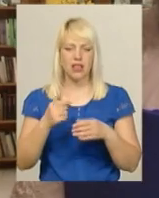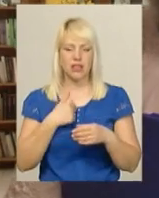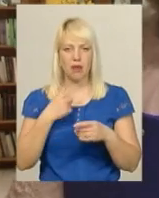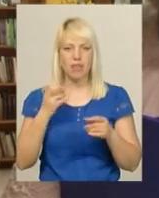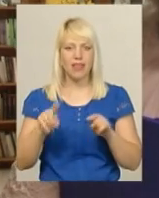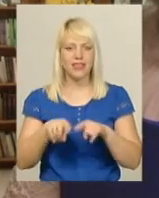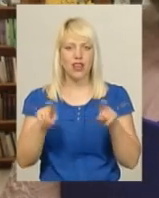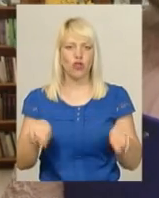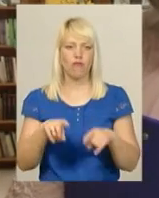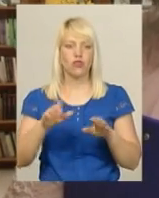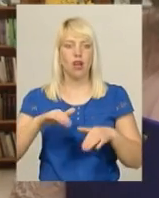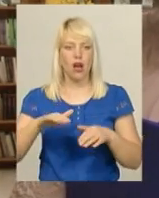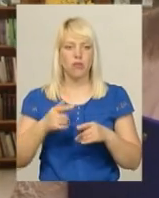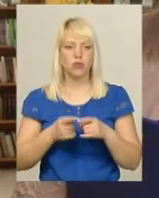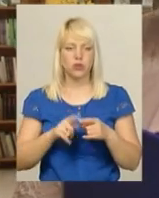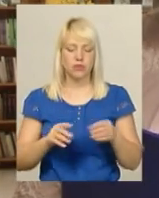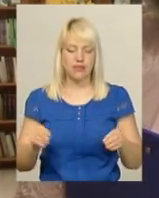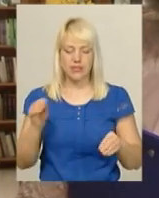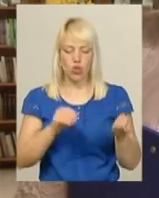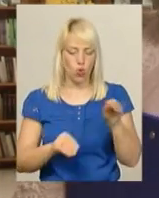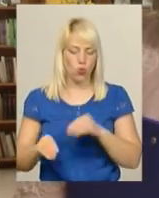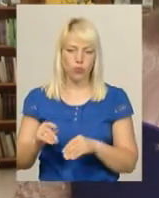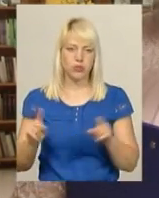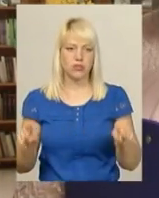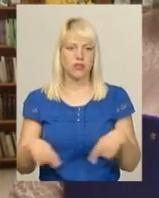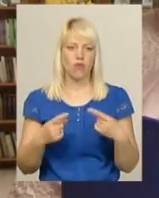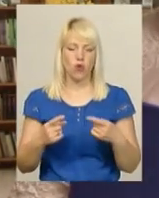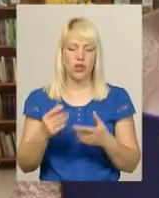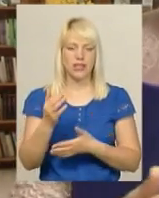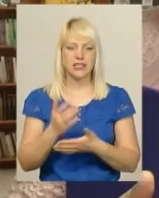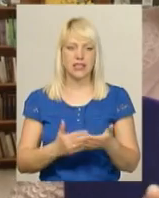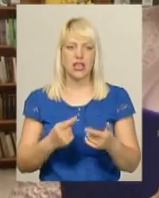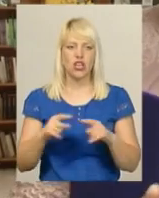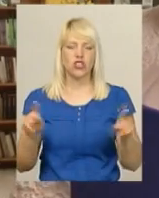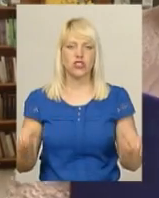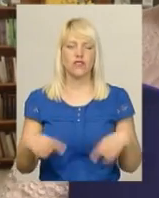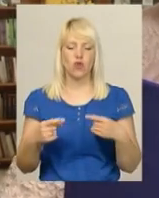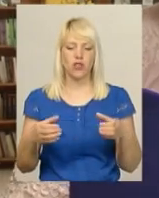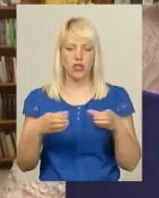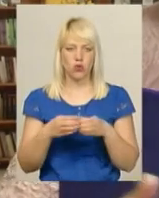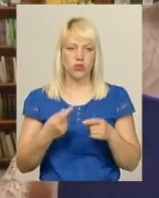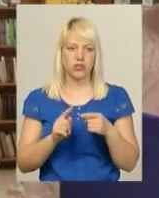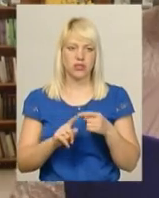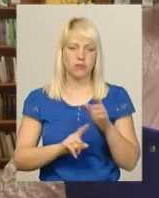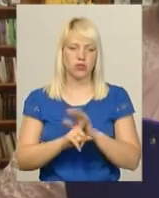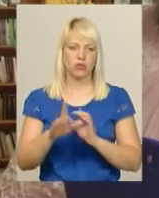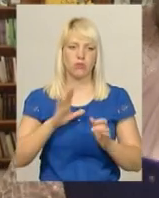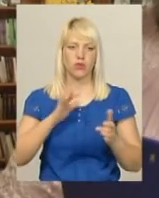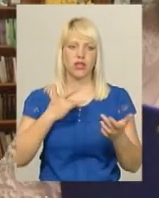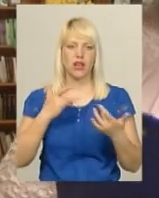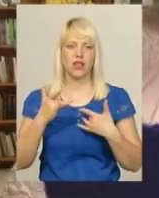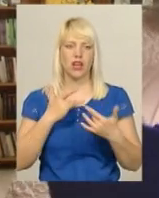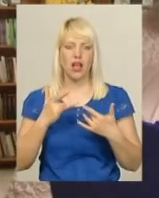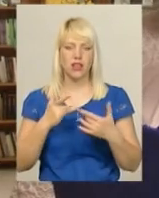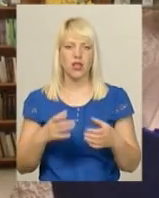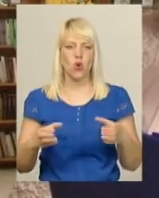трошечки до кубки, створили сценарій і спробували, і створили вже гурт. Ні, безпочатку це як театральний гурток,